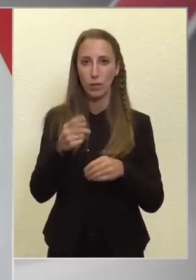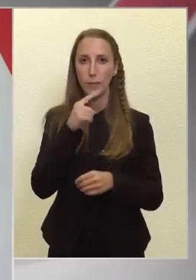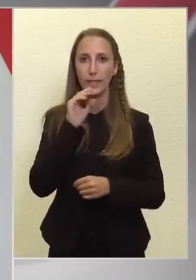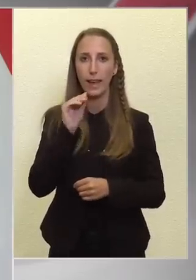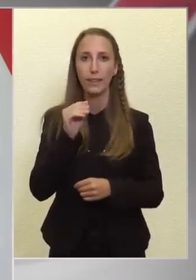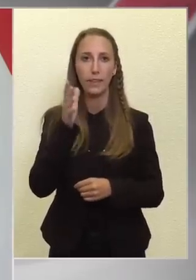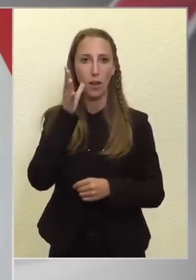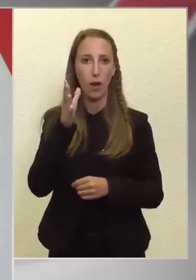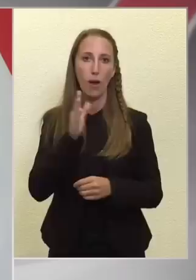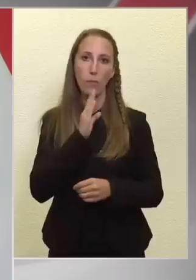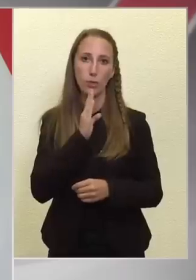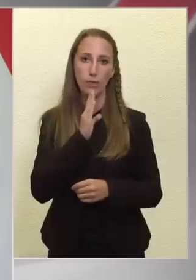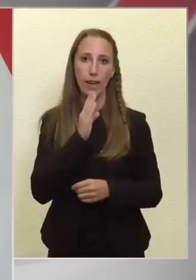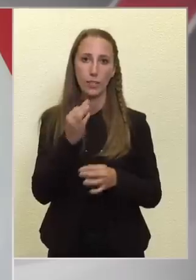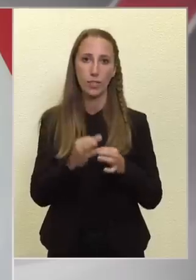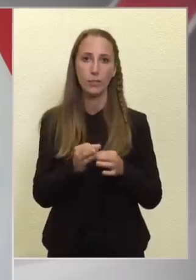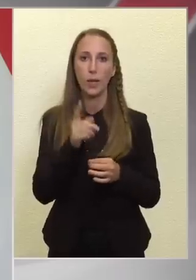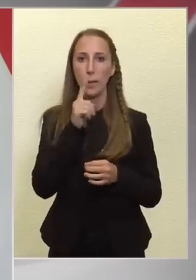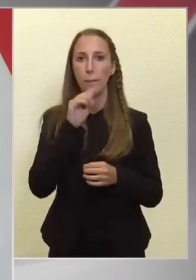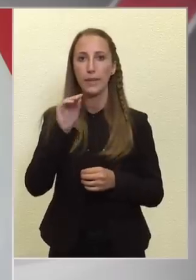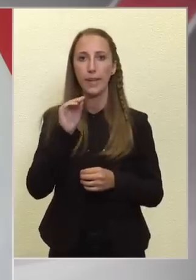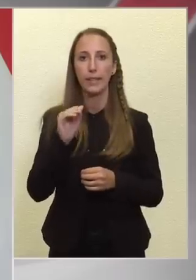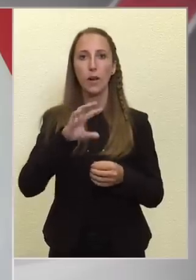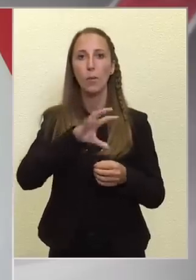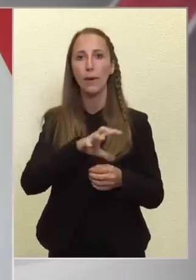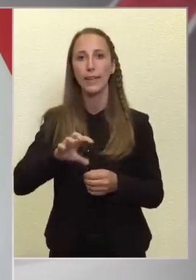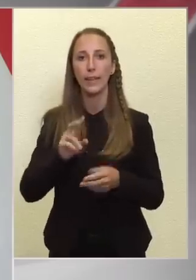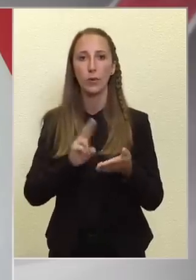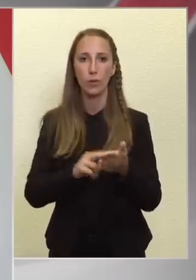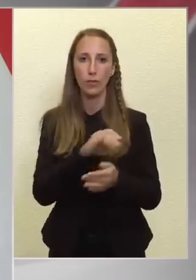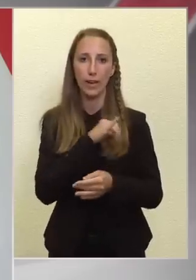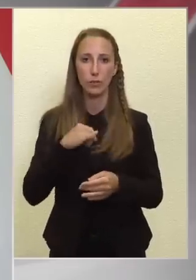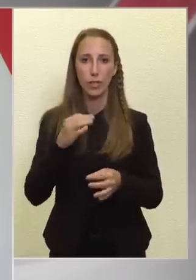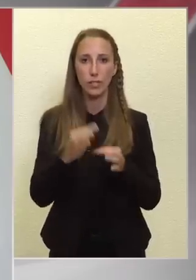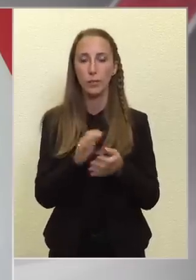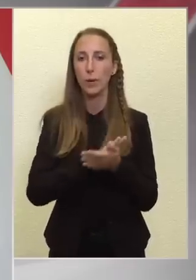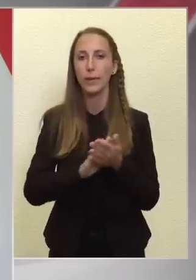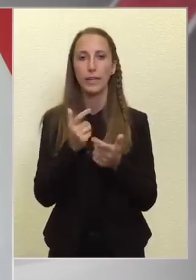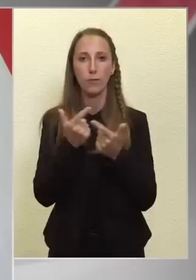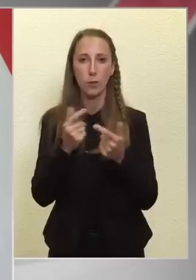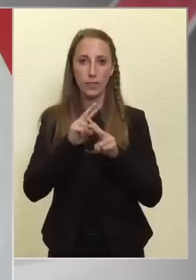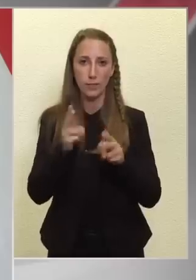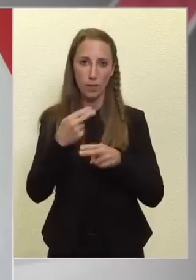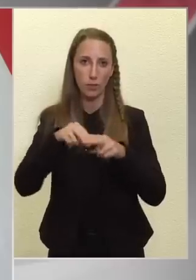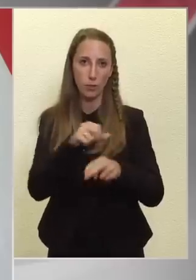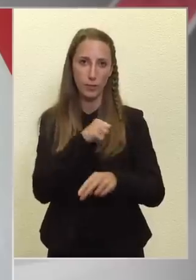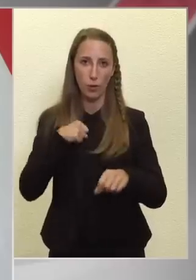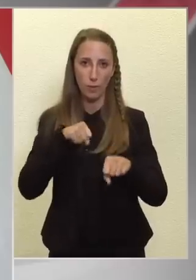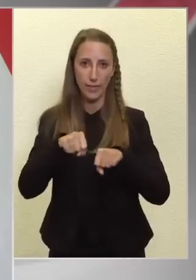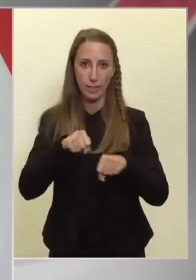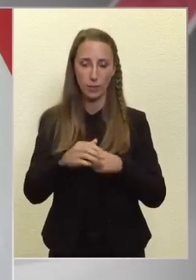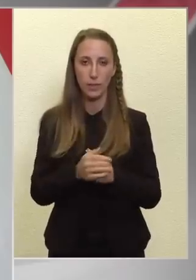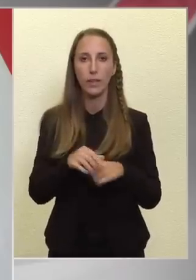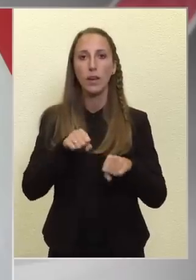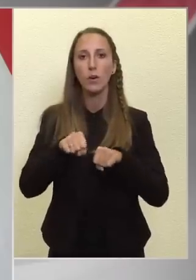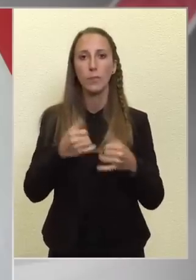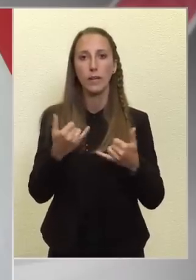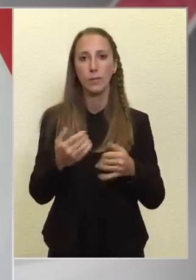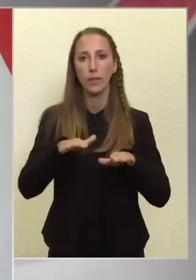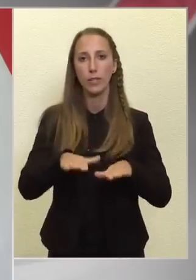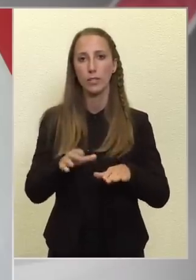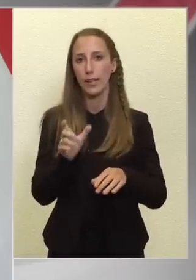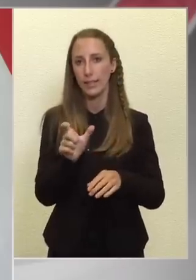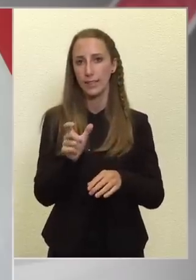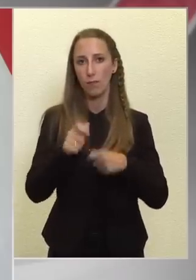Kaposváros esetében, mit jelent a megyei jóvárosok esetében, milyen információi vannak a többi önkormányzattól, és kormánya mai ülésén ezekkel